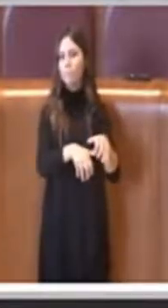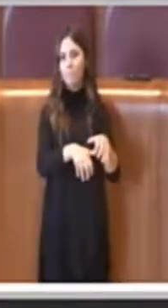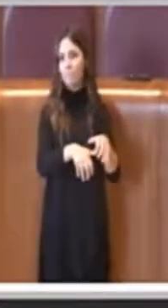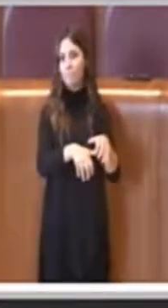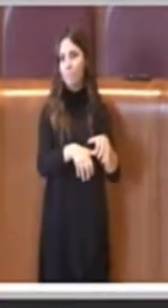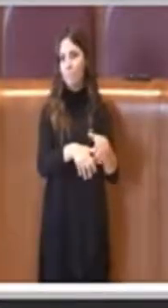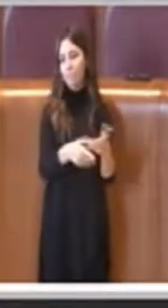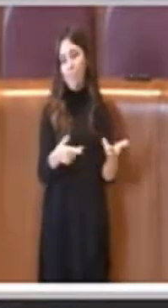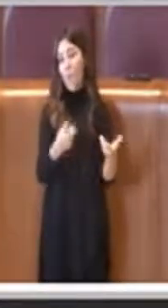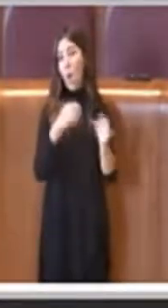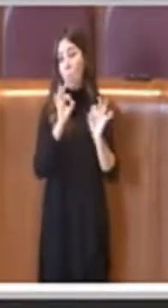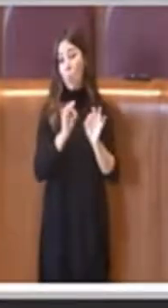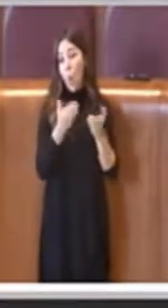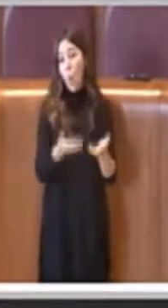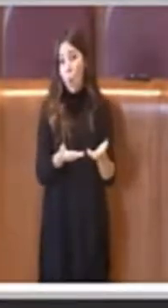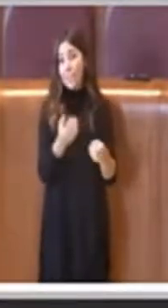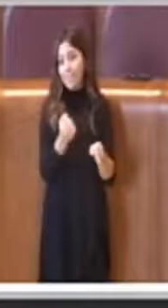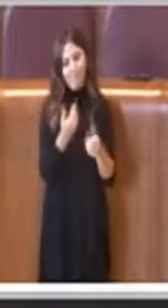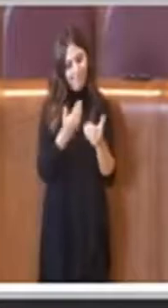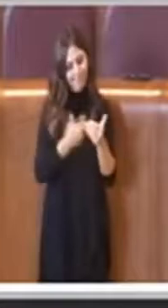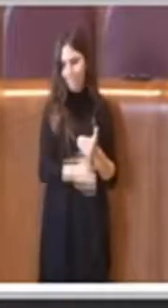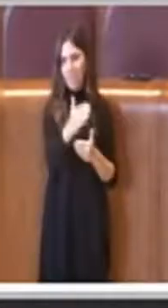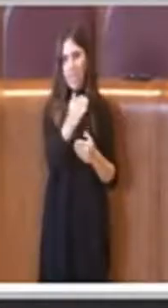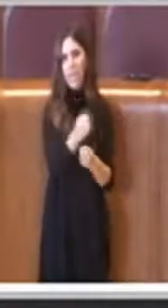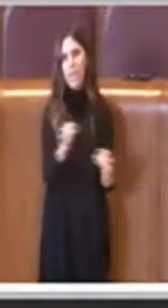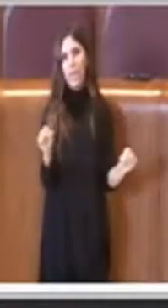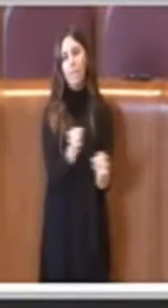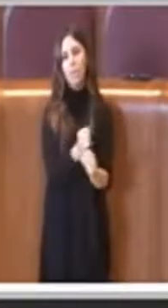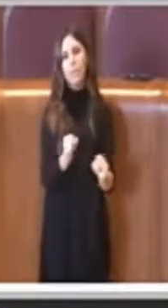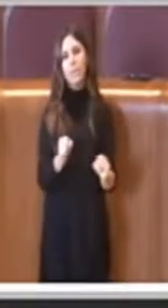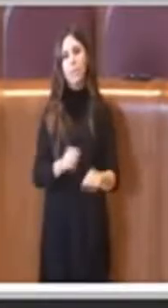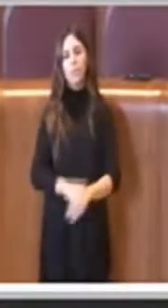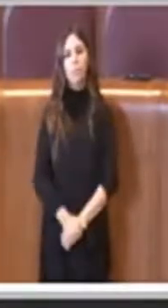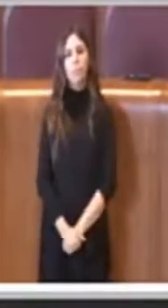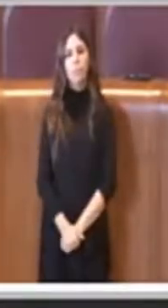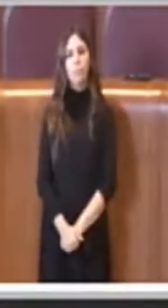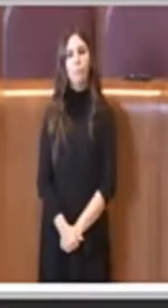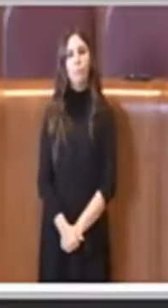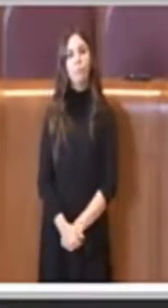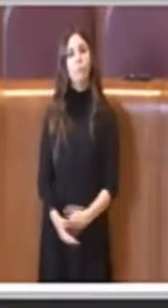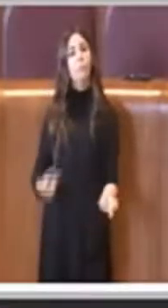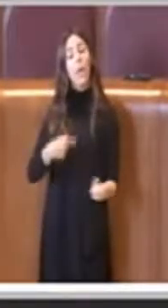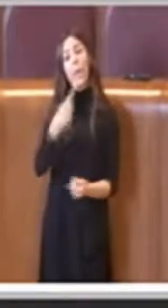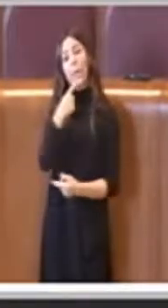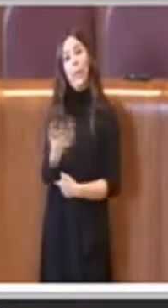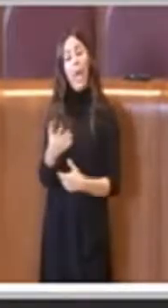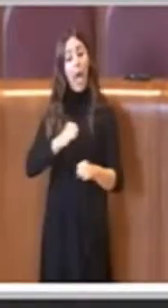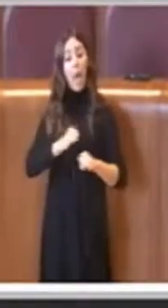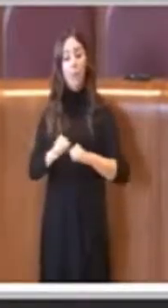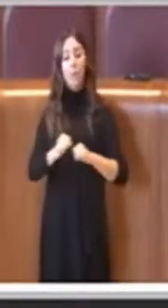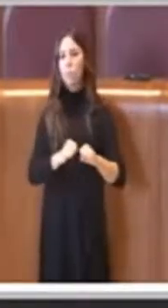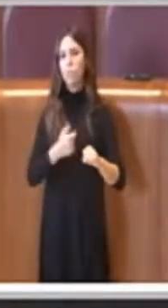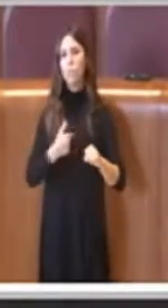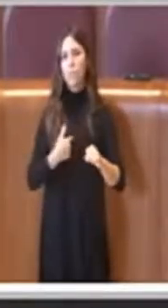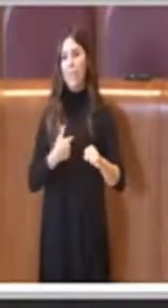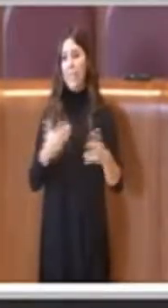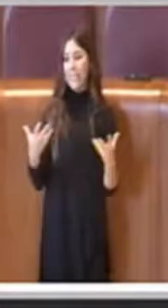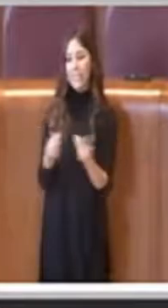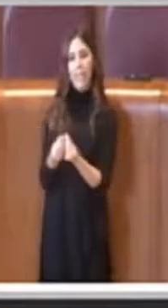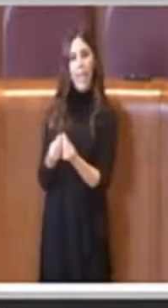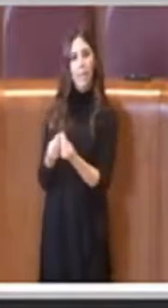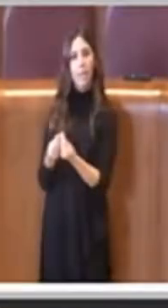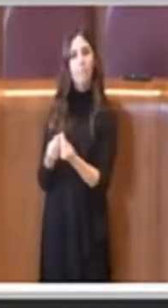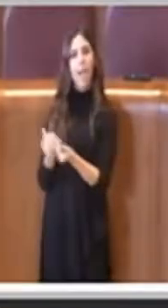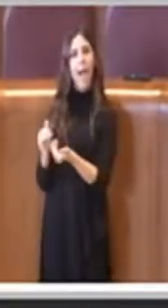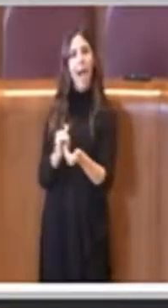andare avanti. Questa amministrazione, come dicevo, l'ha condiviso con le associazioni,